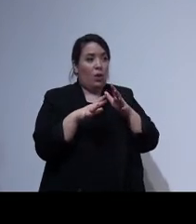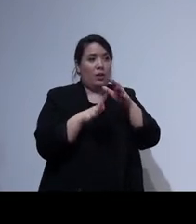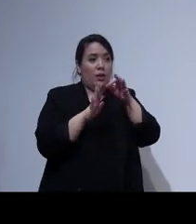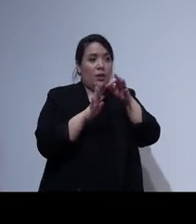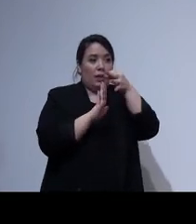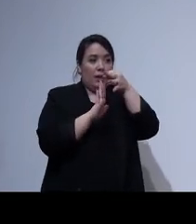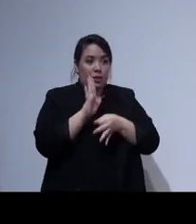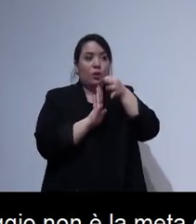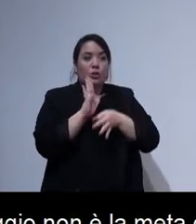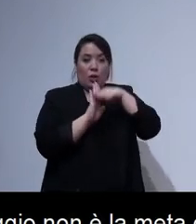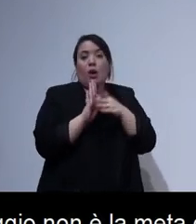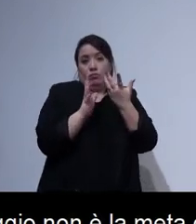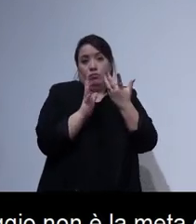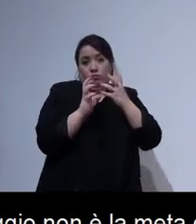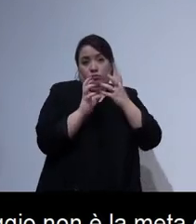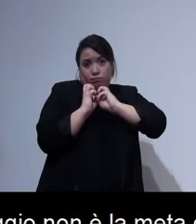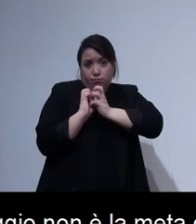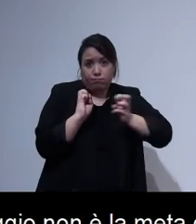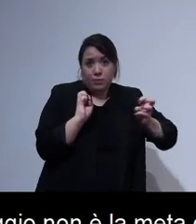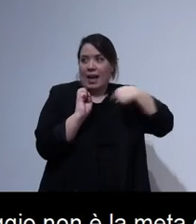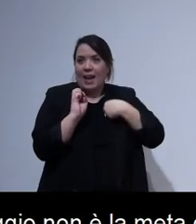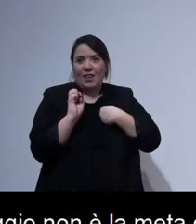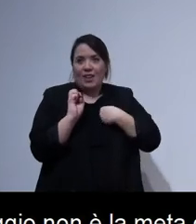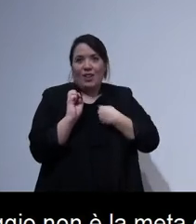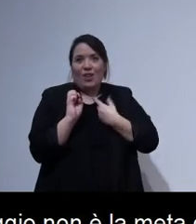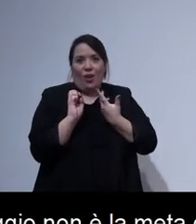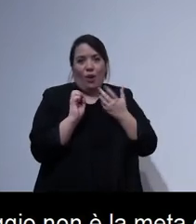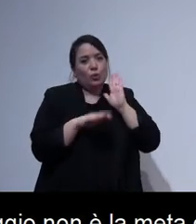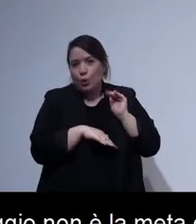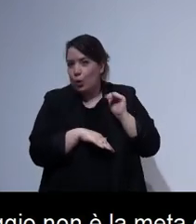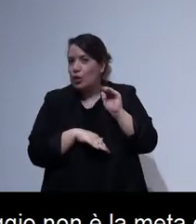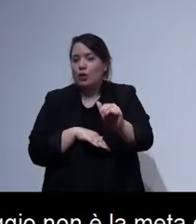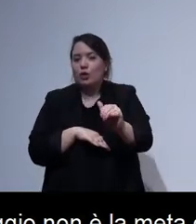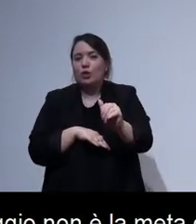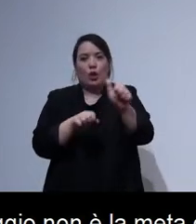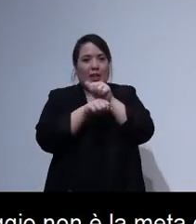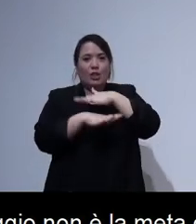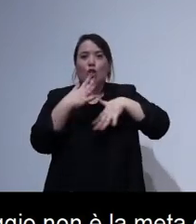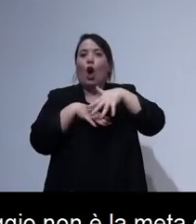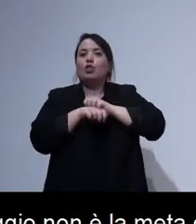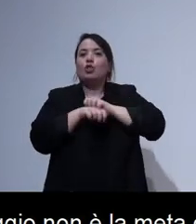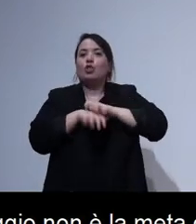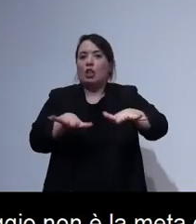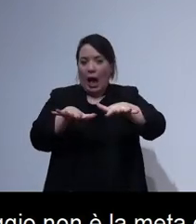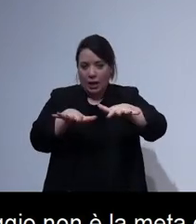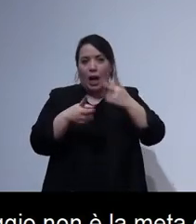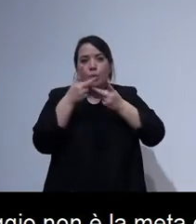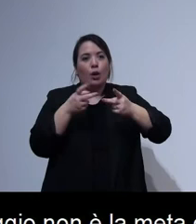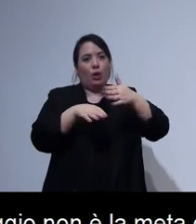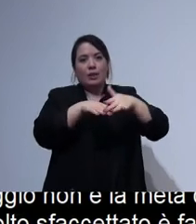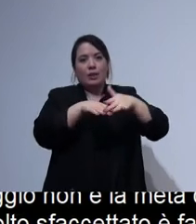mettono in comunicazione ed è quello che faccio io quotidianamente sul social ma è anche quello che faccio